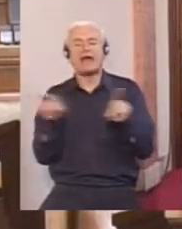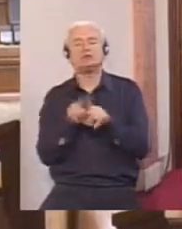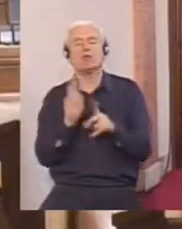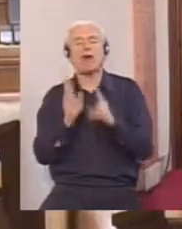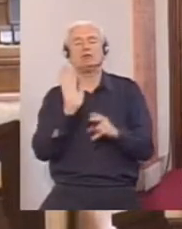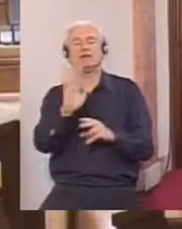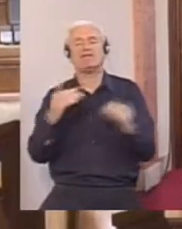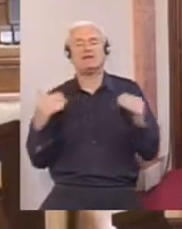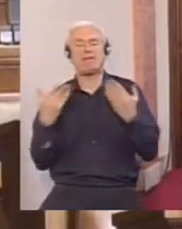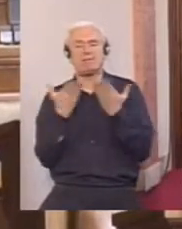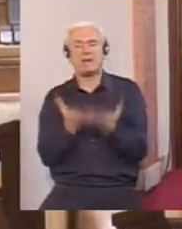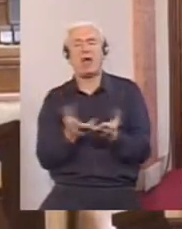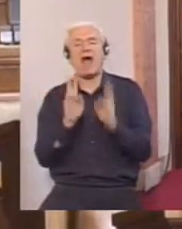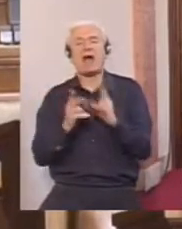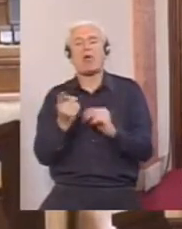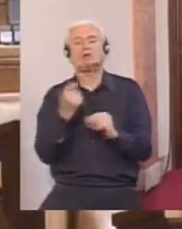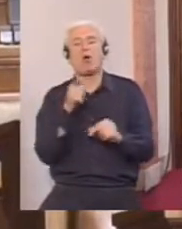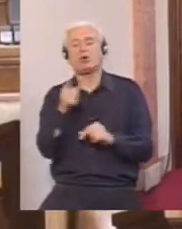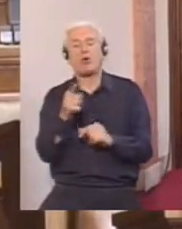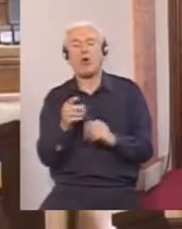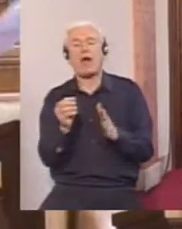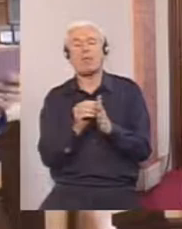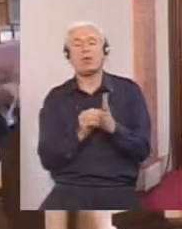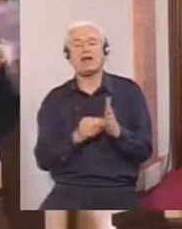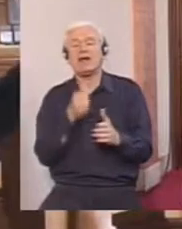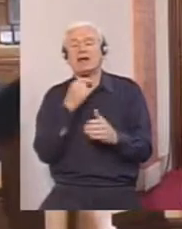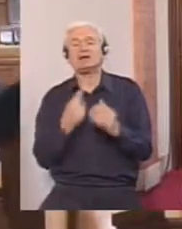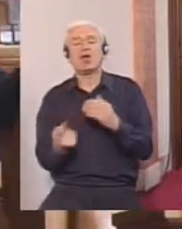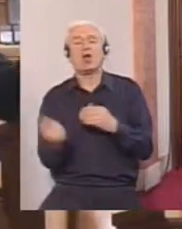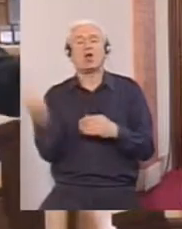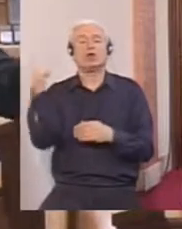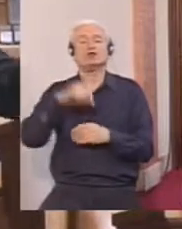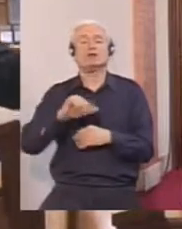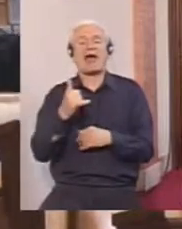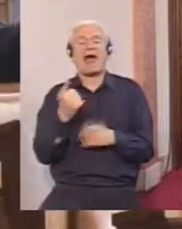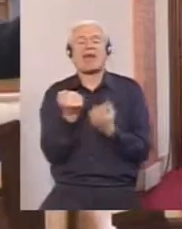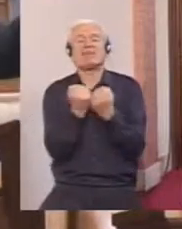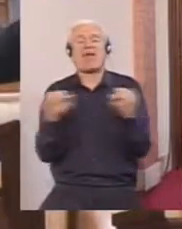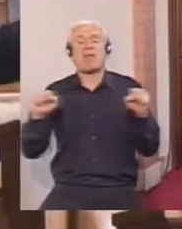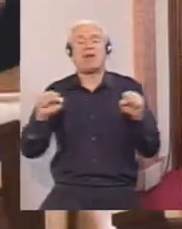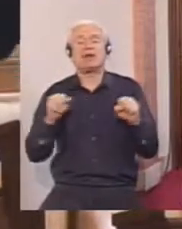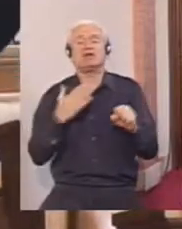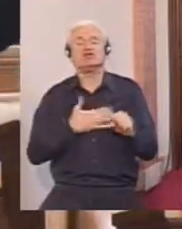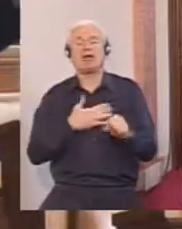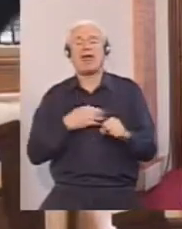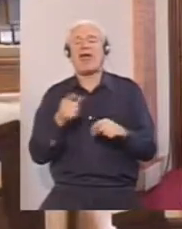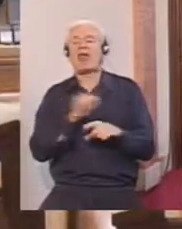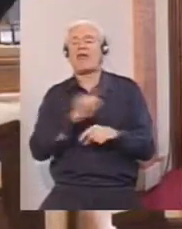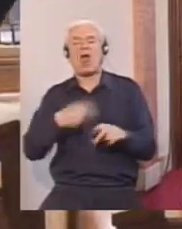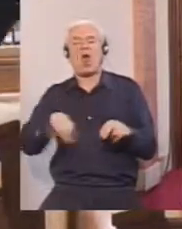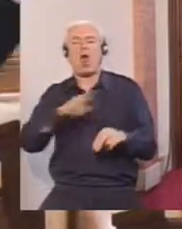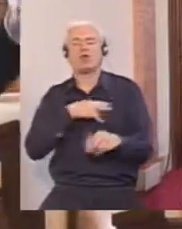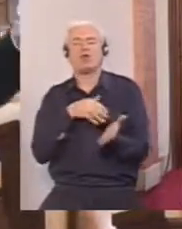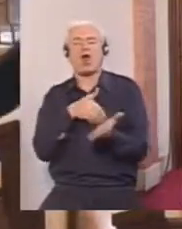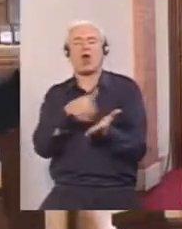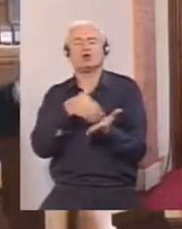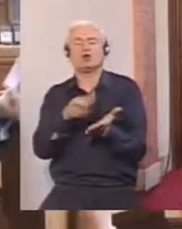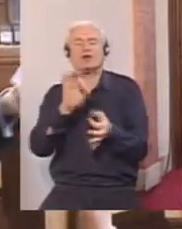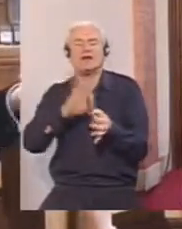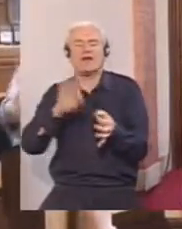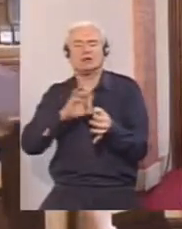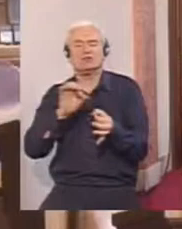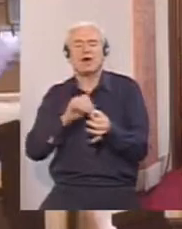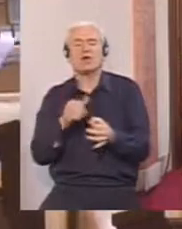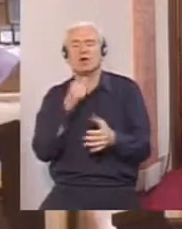Kako ste od te činjenice došli do toga da demokrate hoće da sačuvaju bahato, trošenje i veći broj članova